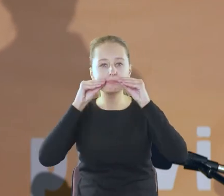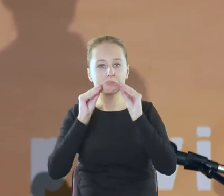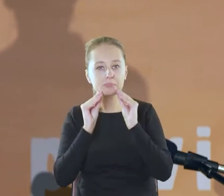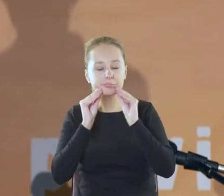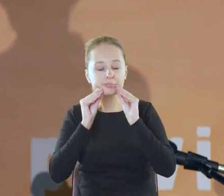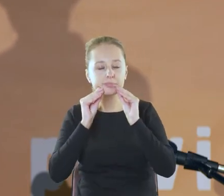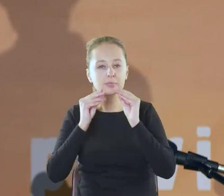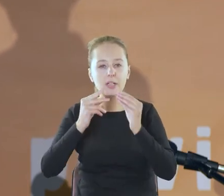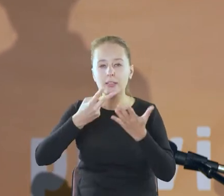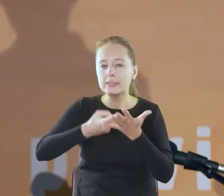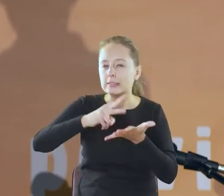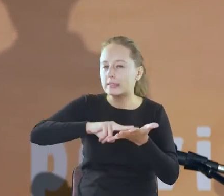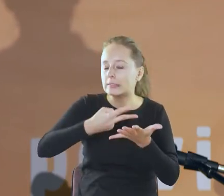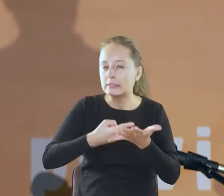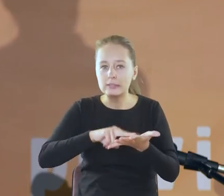na źrenicy.